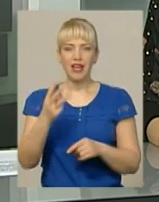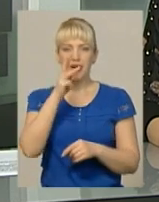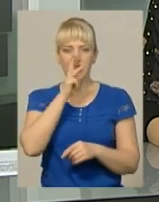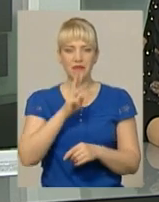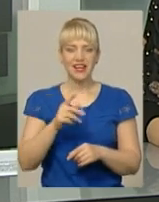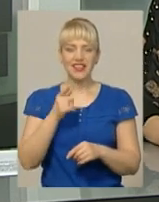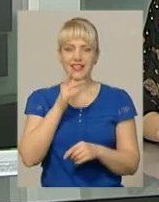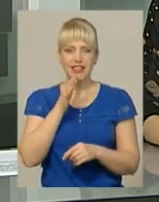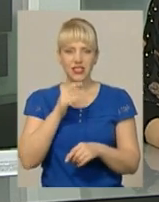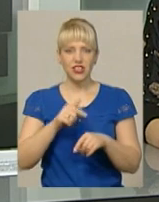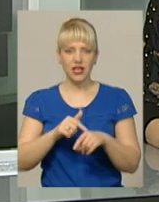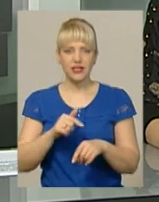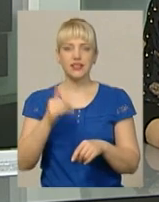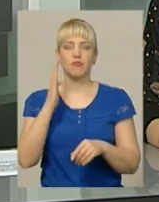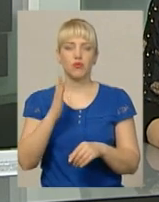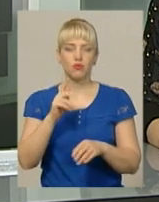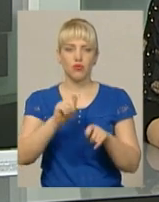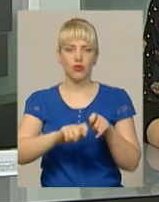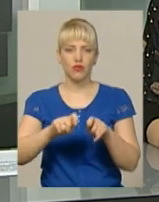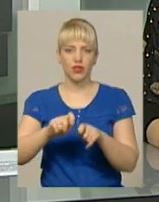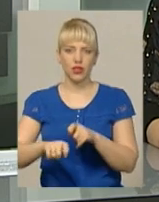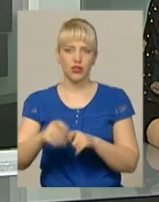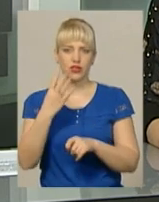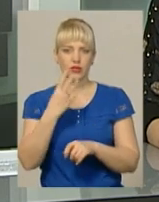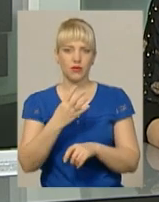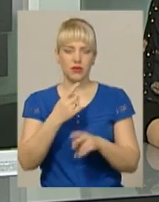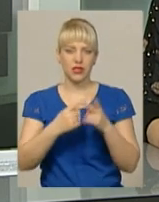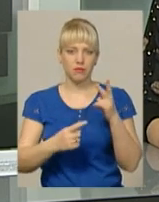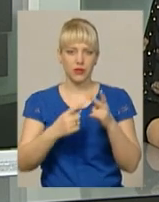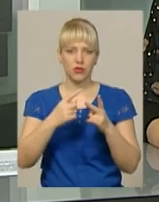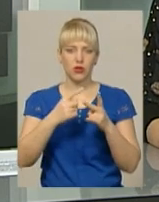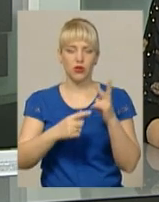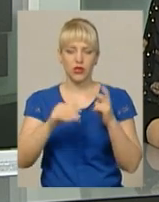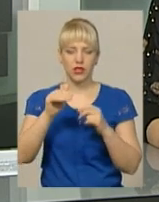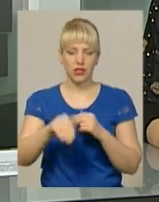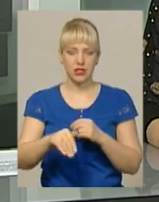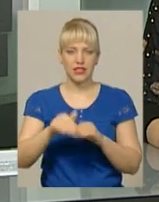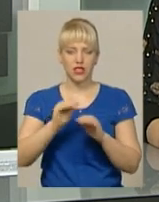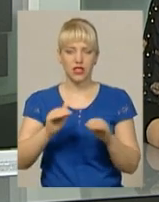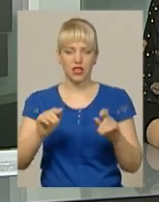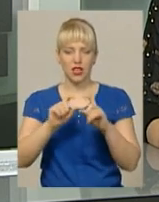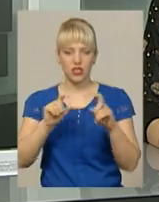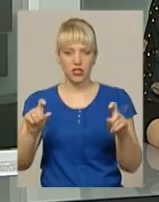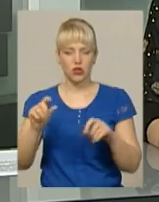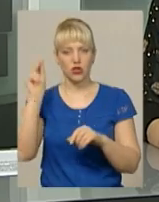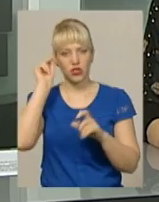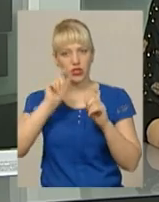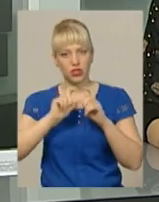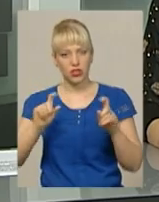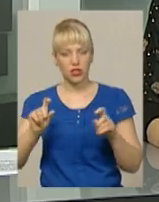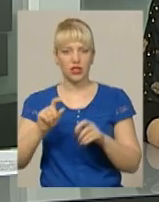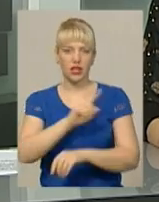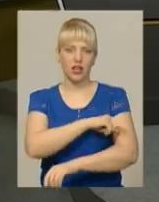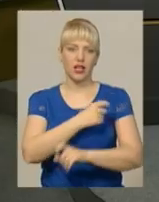За цей час фахівці ДСНС області перевірять майже півтори тисячі дитячих садочків, шкіл, лікарень та торговельно-розважальних закладів.